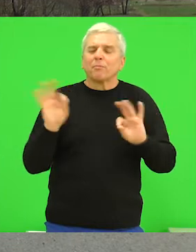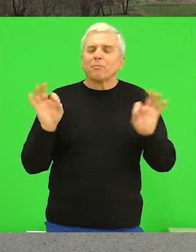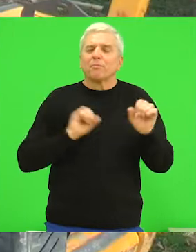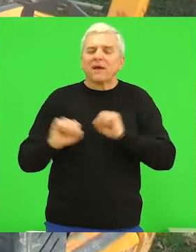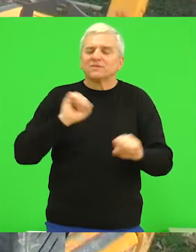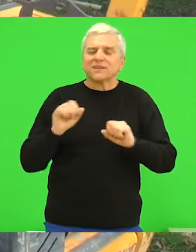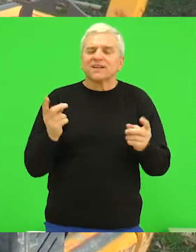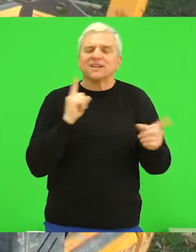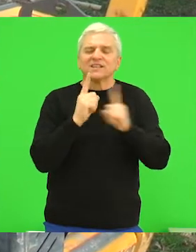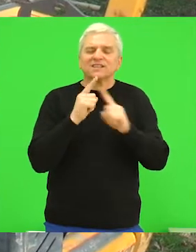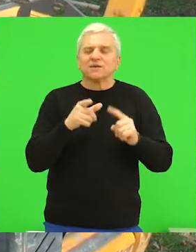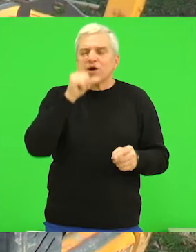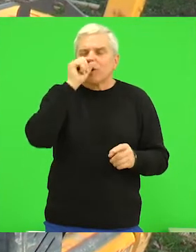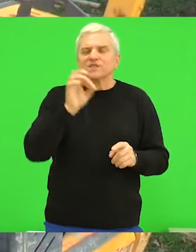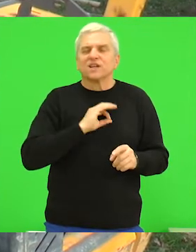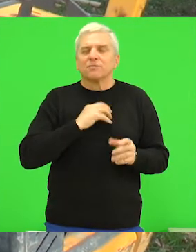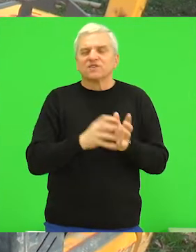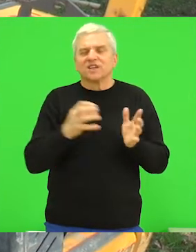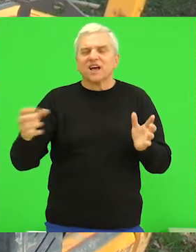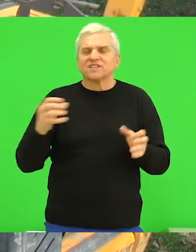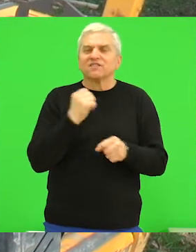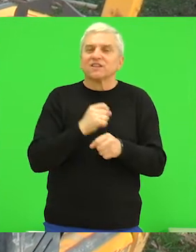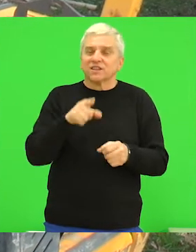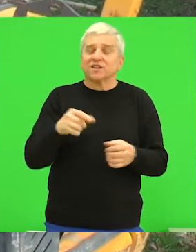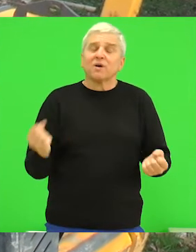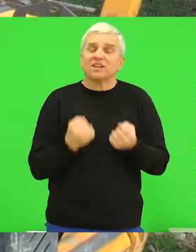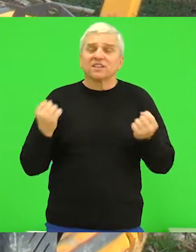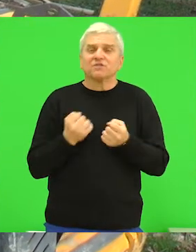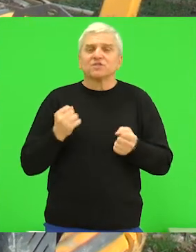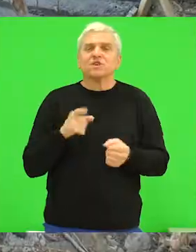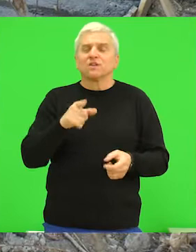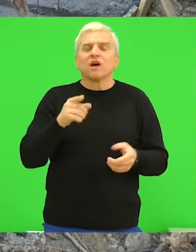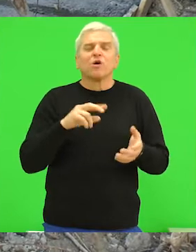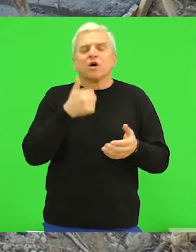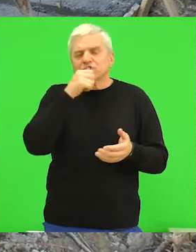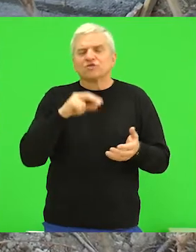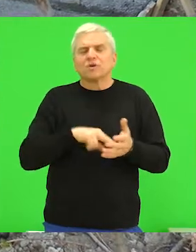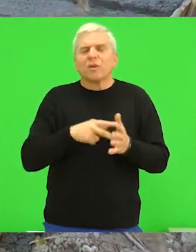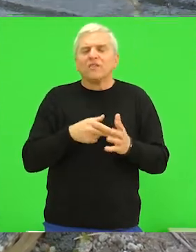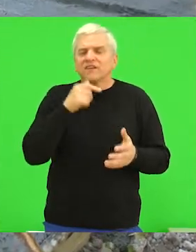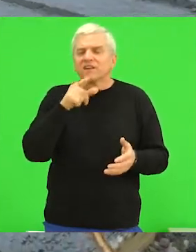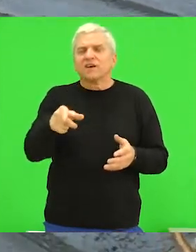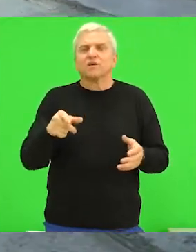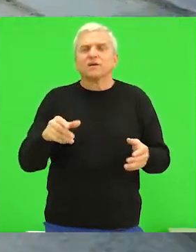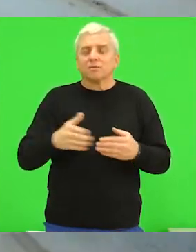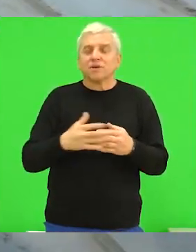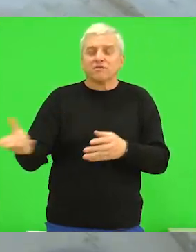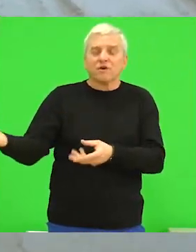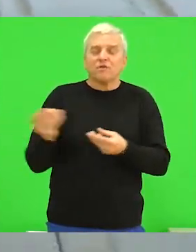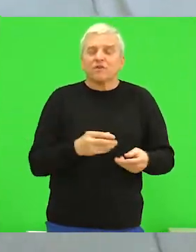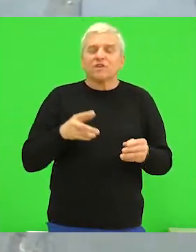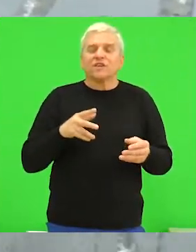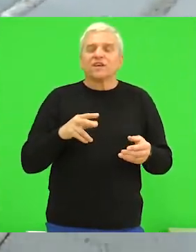saobraćaj. Opština Beče i dalje nastavlja sa ovim aktivnostima, tako što u ovom momentu privodimo